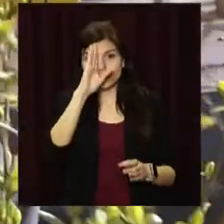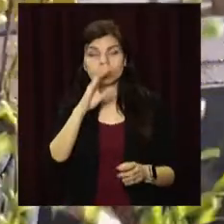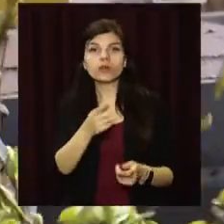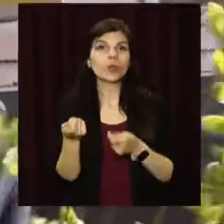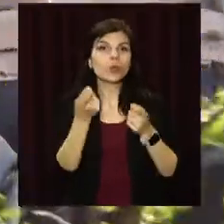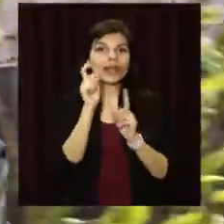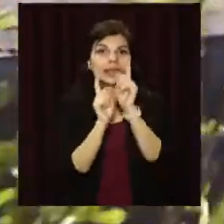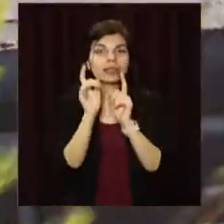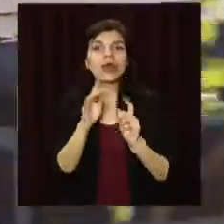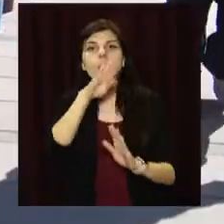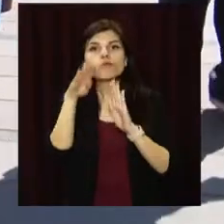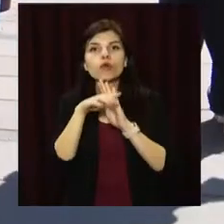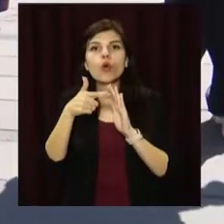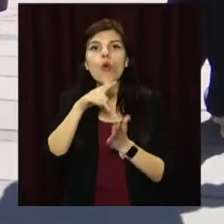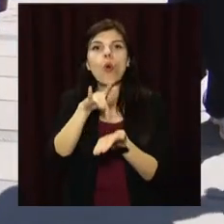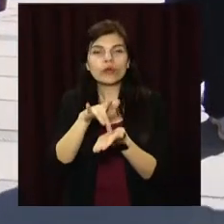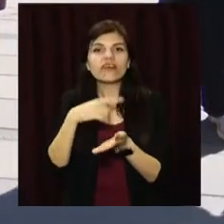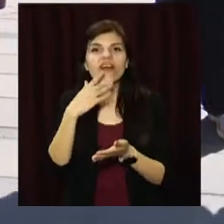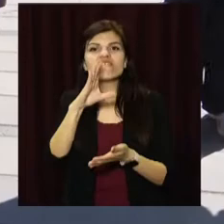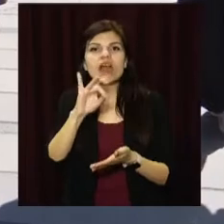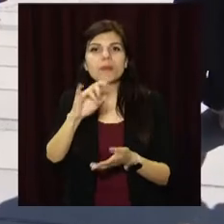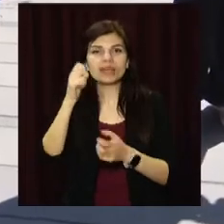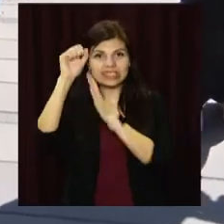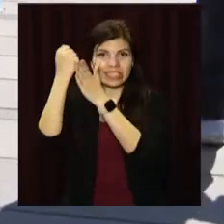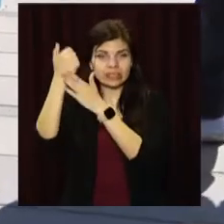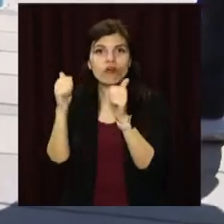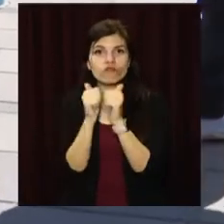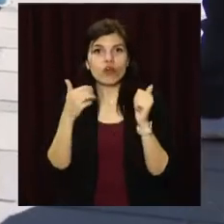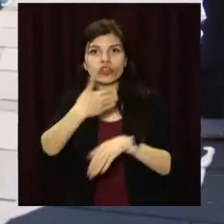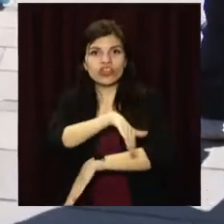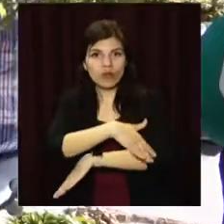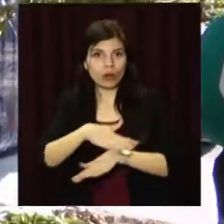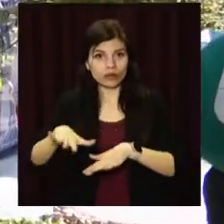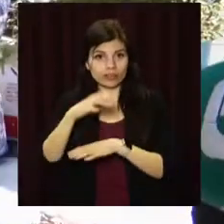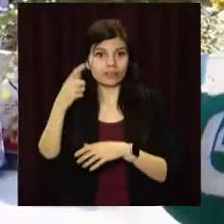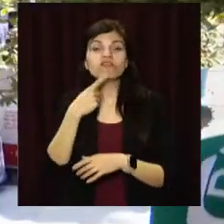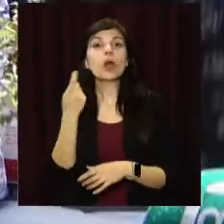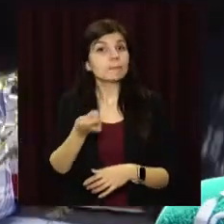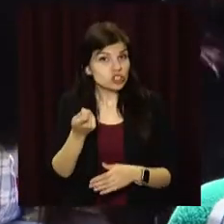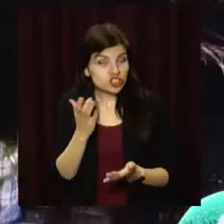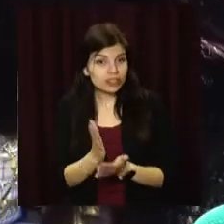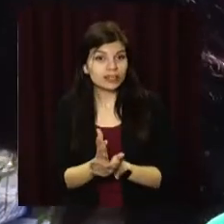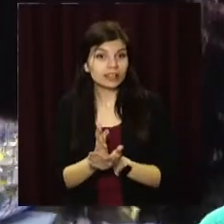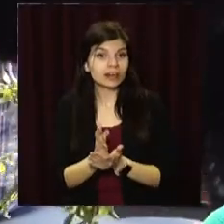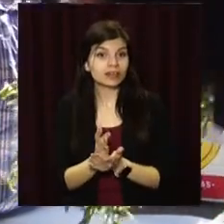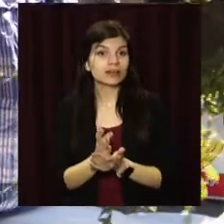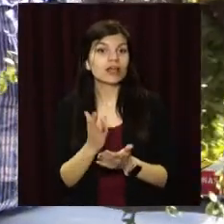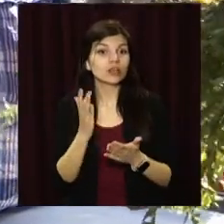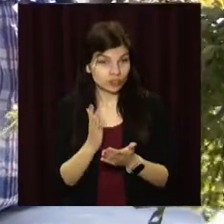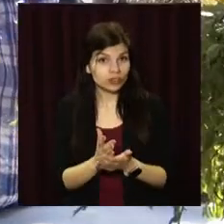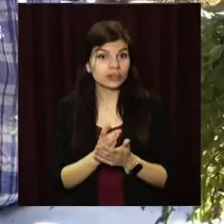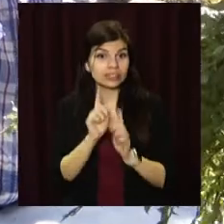Михайлович привіз гілочки з Підгородного. Каже, наламав вербу, що росте біля його власного двору. Пшеничка? Букет?